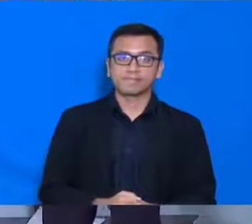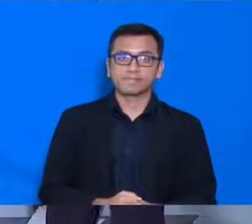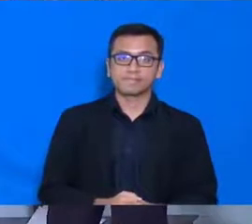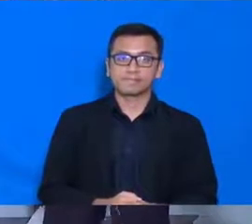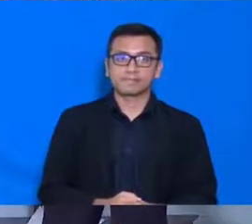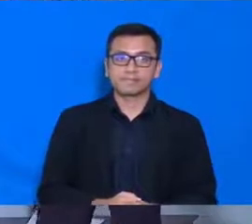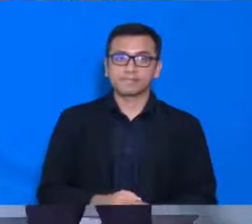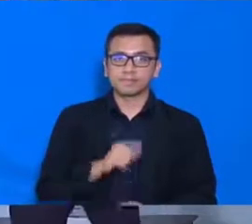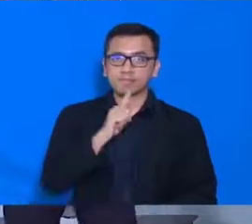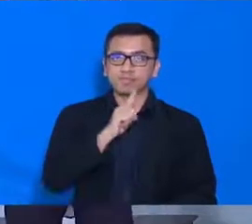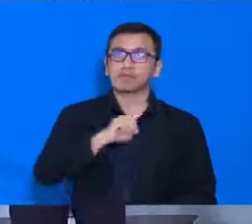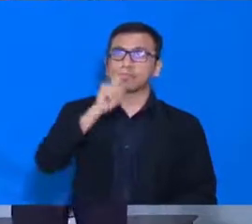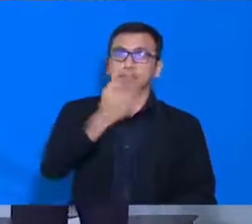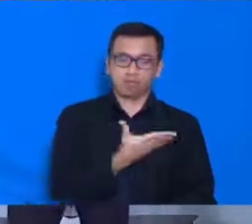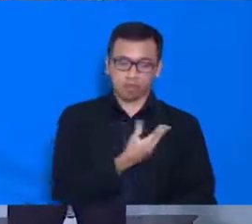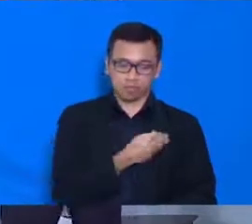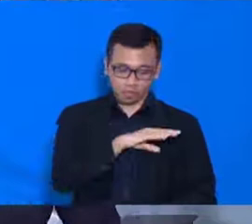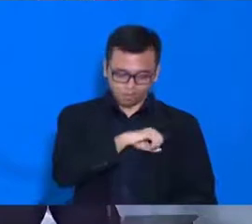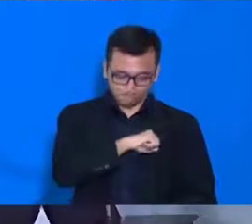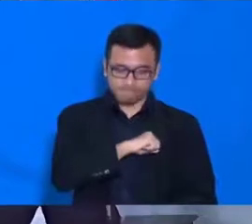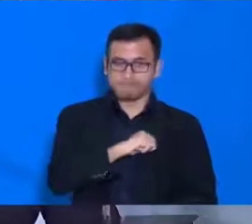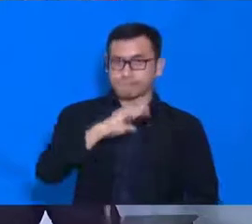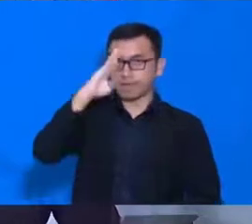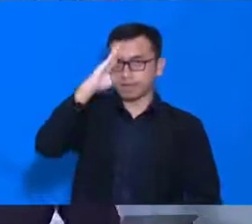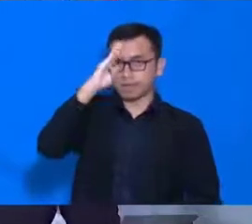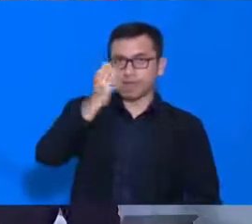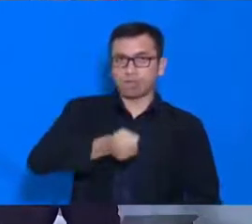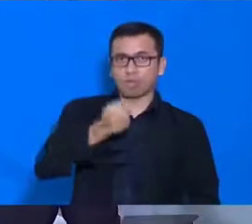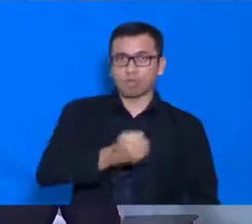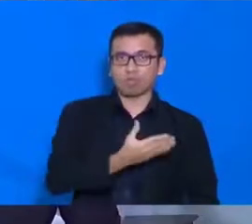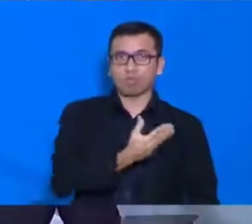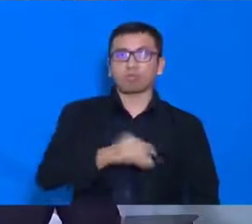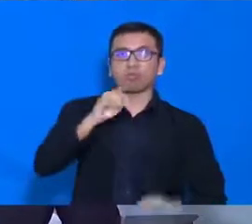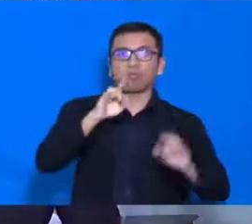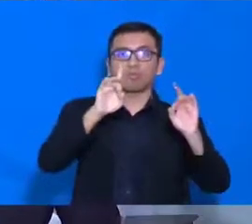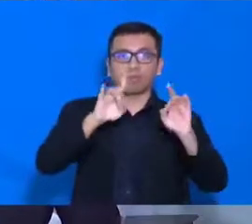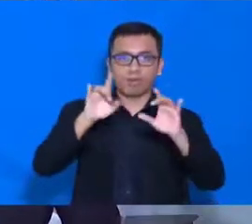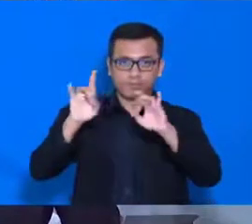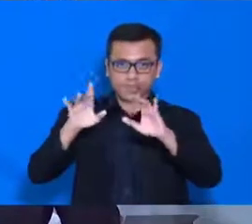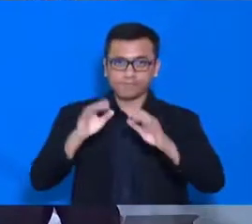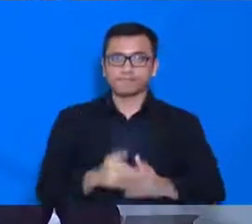Bismillahirrahmanirrahim, Wassalamualaikum Warahmatullahi Wabarakatuh.